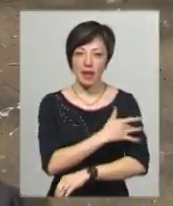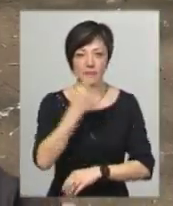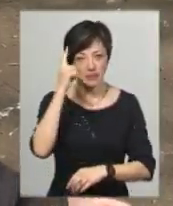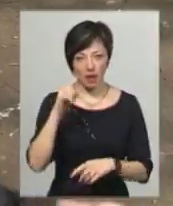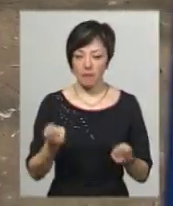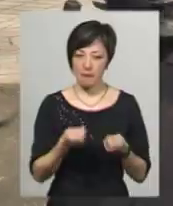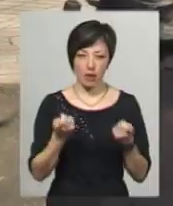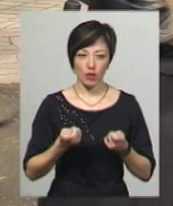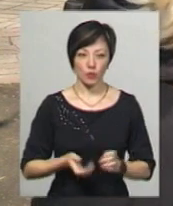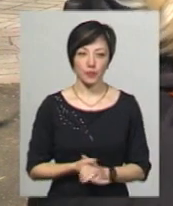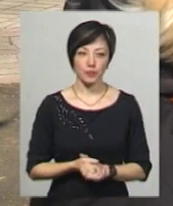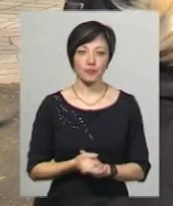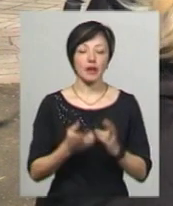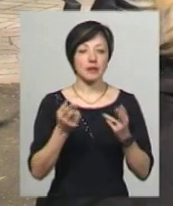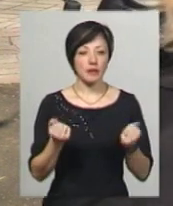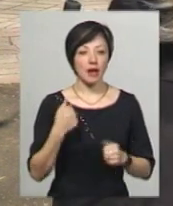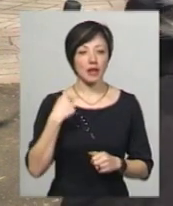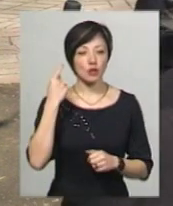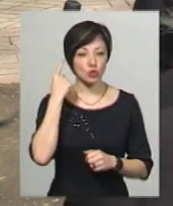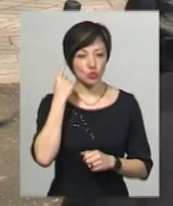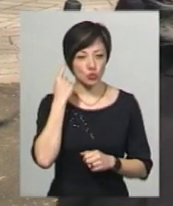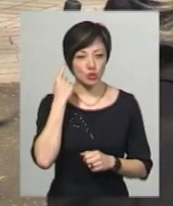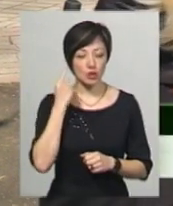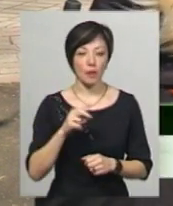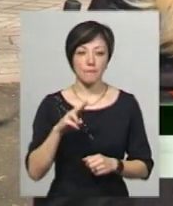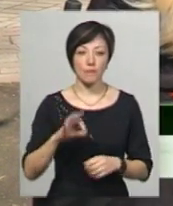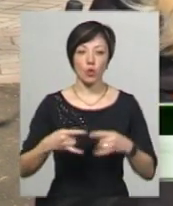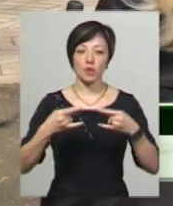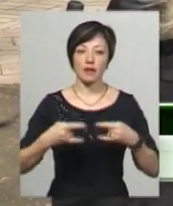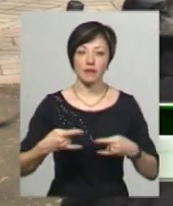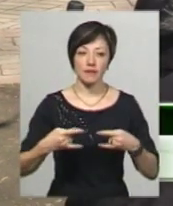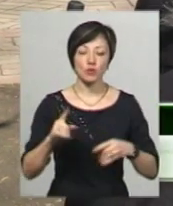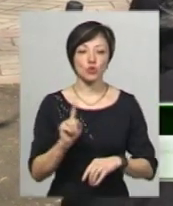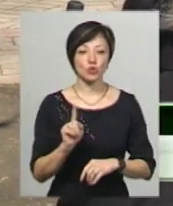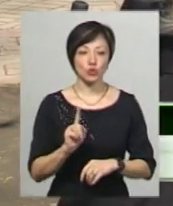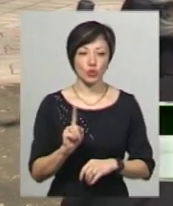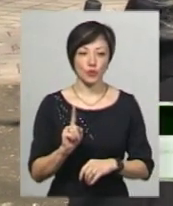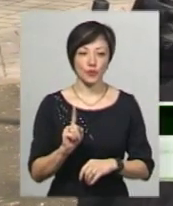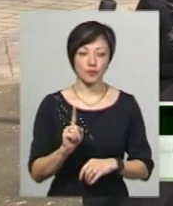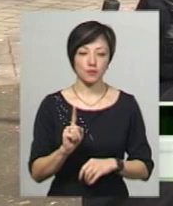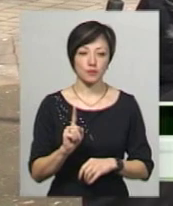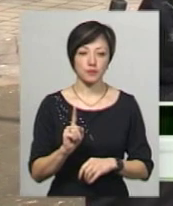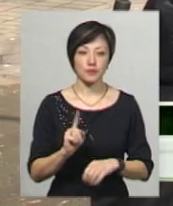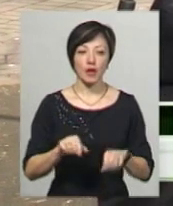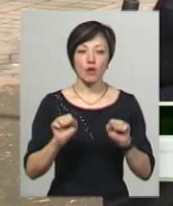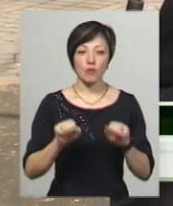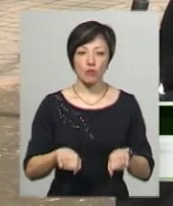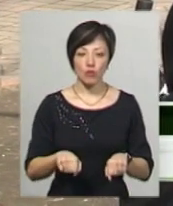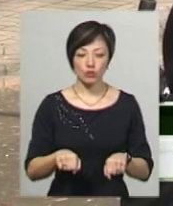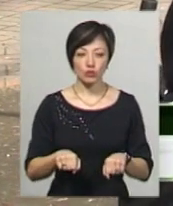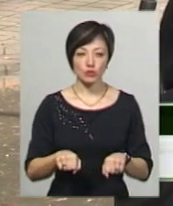зовсім мало. Так, я чула по телевізору, що можуть